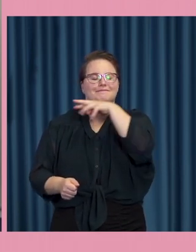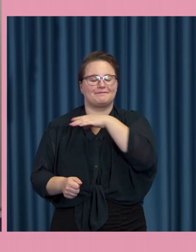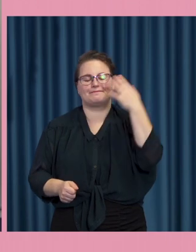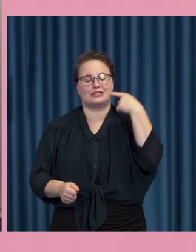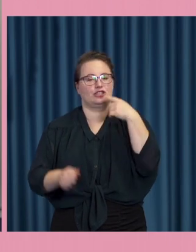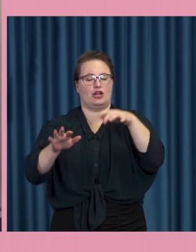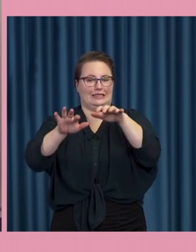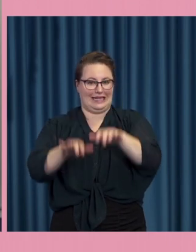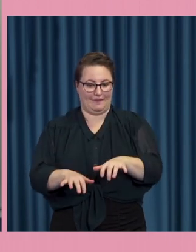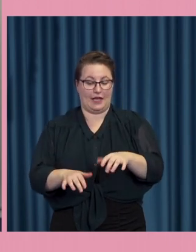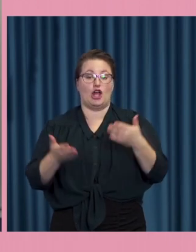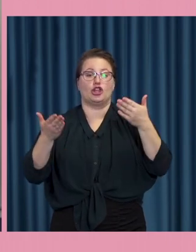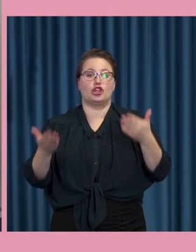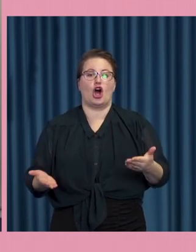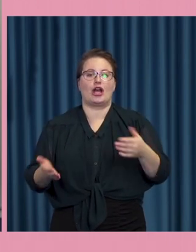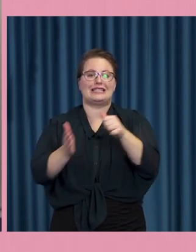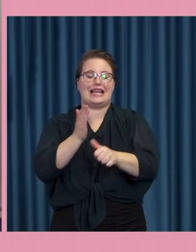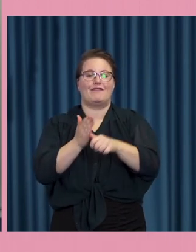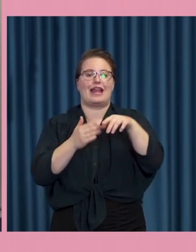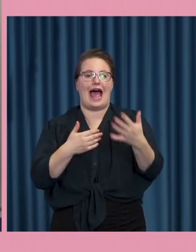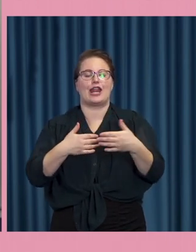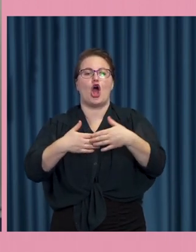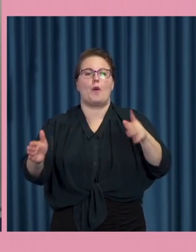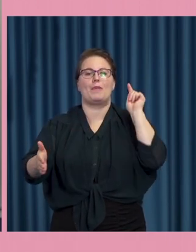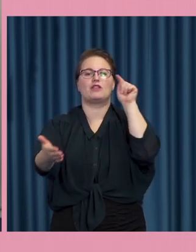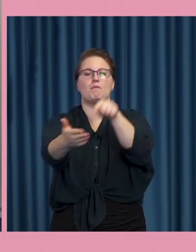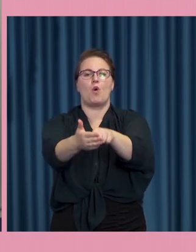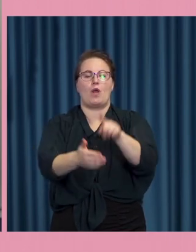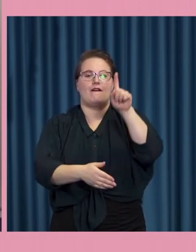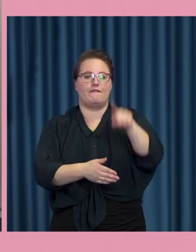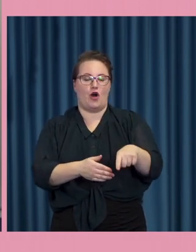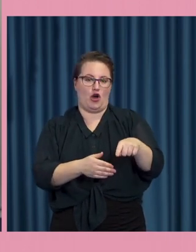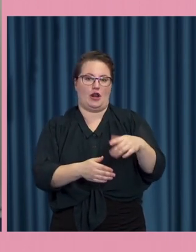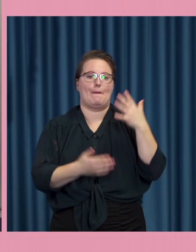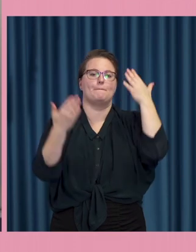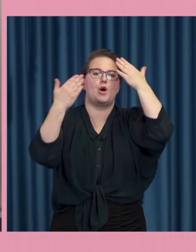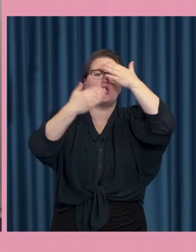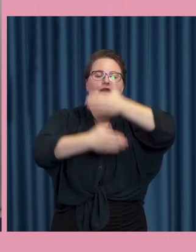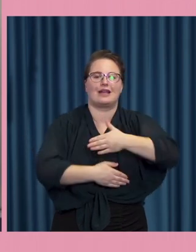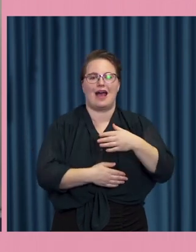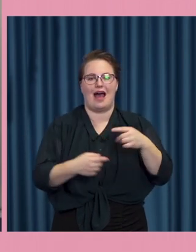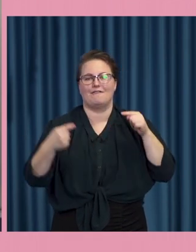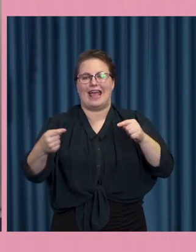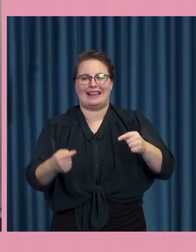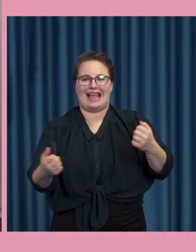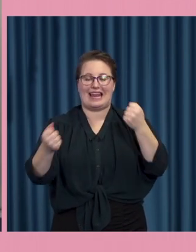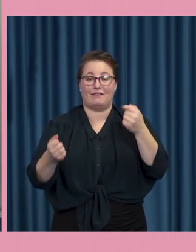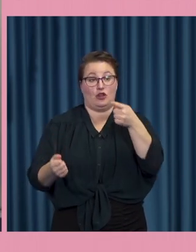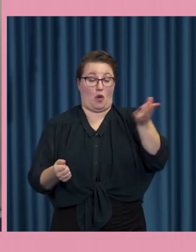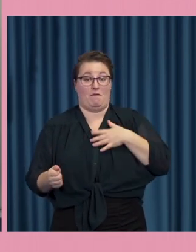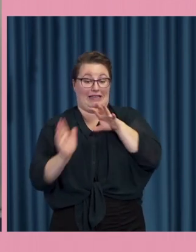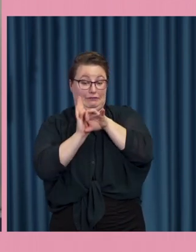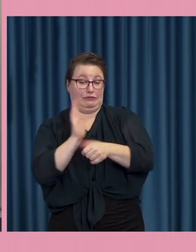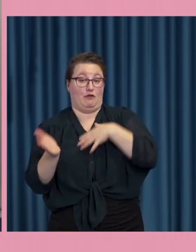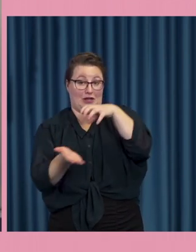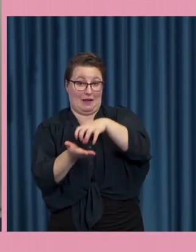att dagens elever är ett öppet mål för mörka fientliga krafter som vill destabilisera vårt samhälle och han sa att källkritik